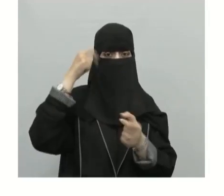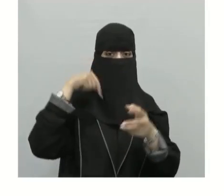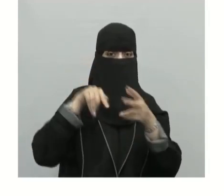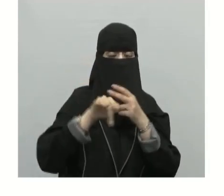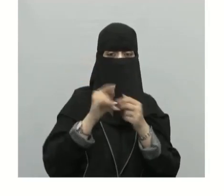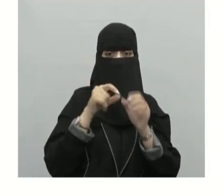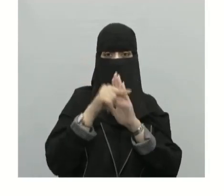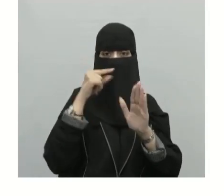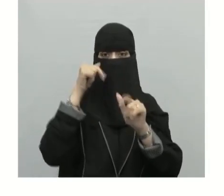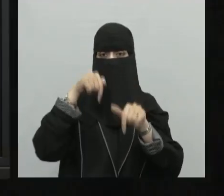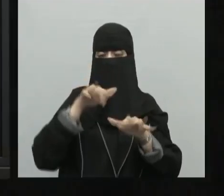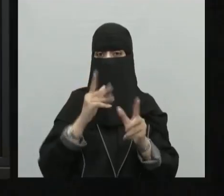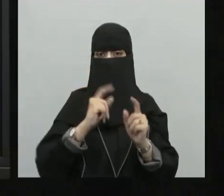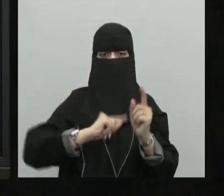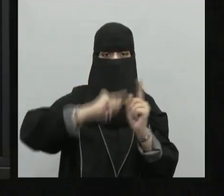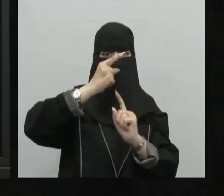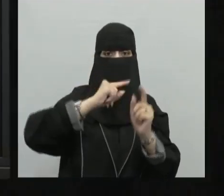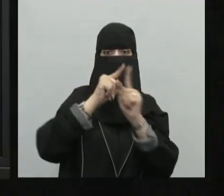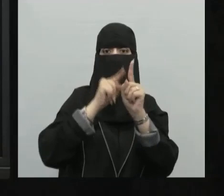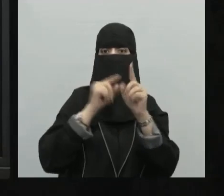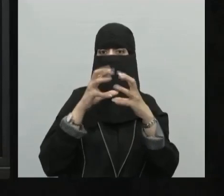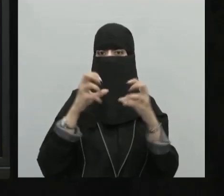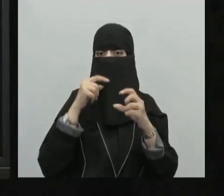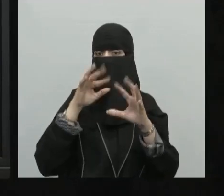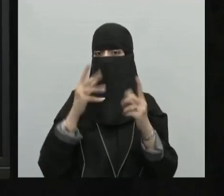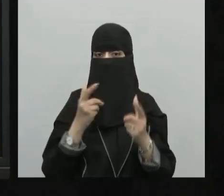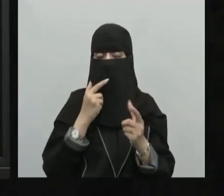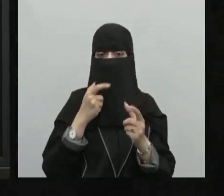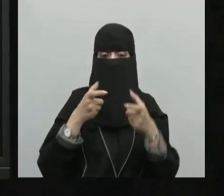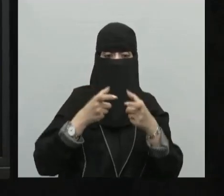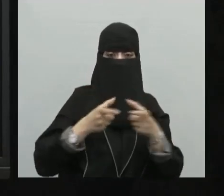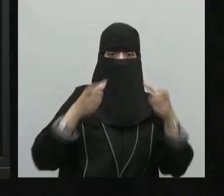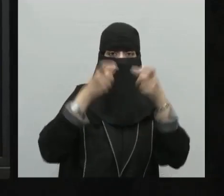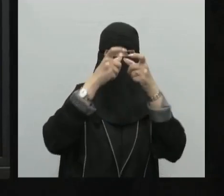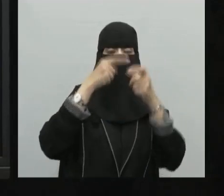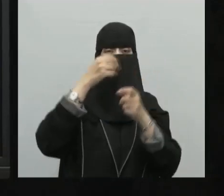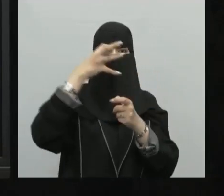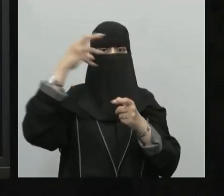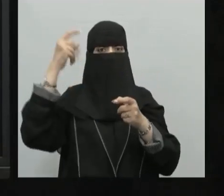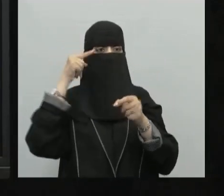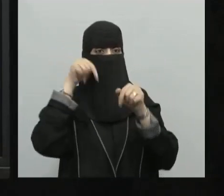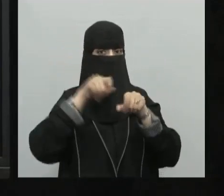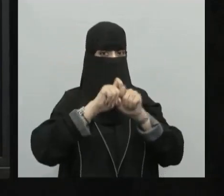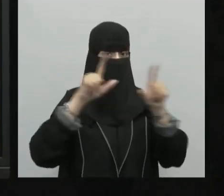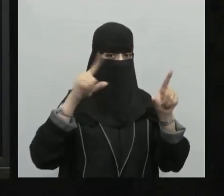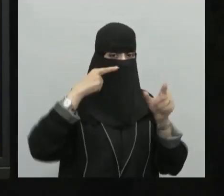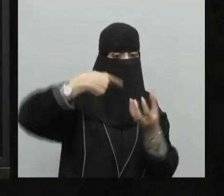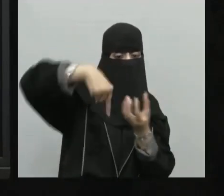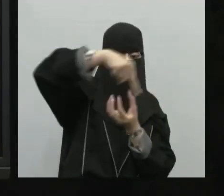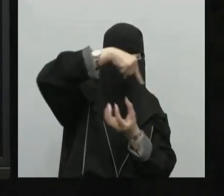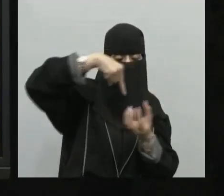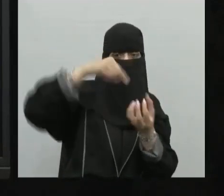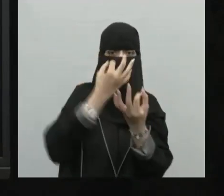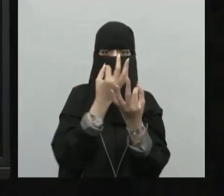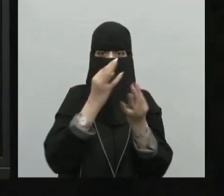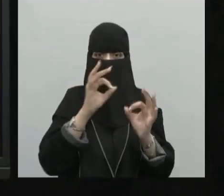أبناء وأبناء الطلاب على تعريف دوائر العرض هي عبارة عن دوائر وهمية تكون عرضية على الكرة الأرضية